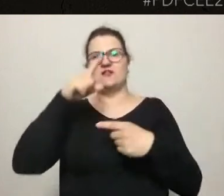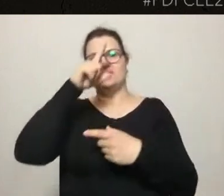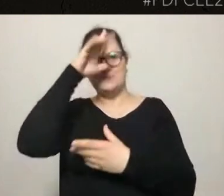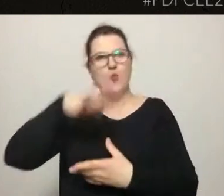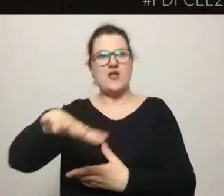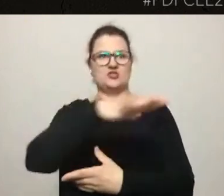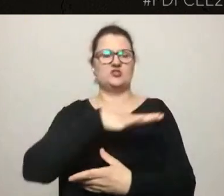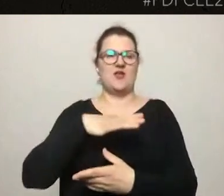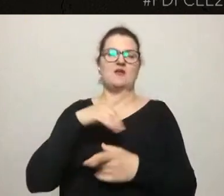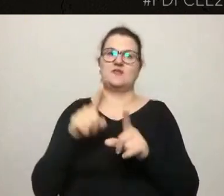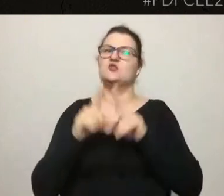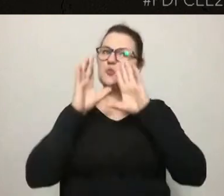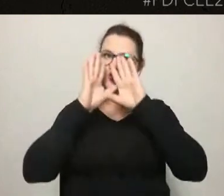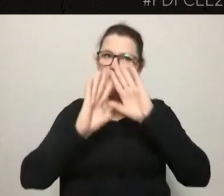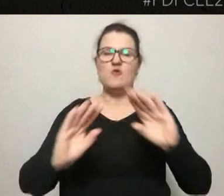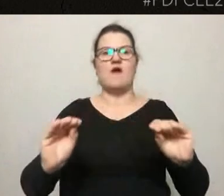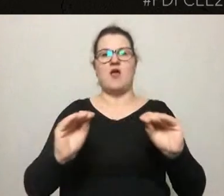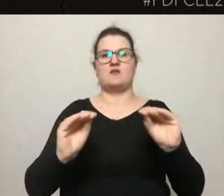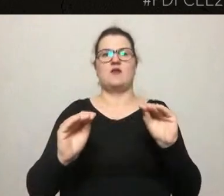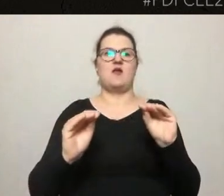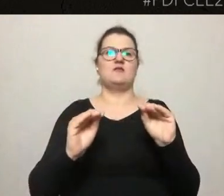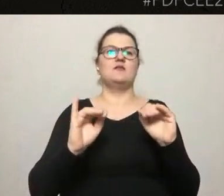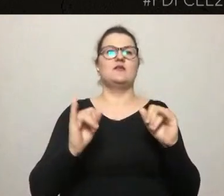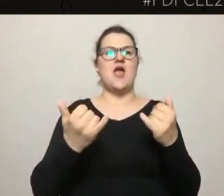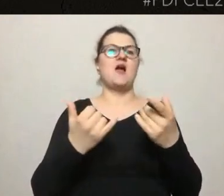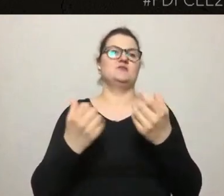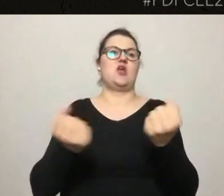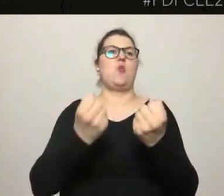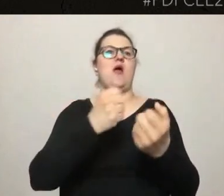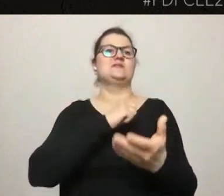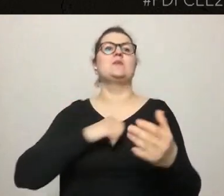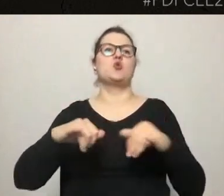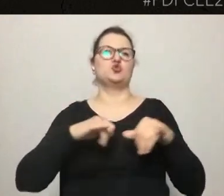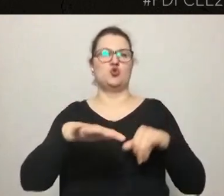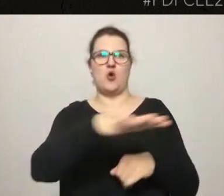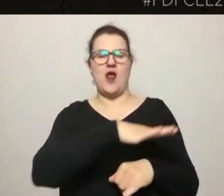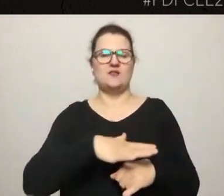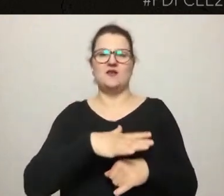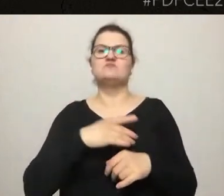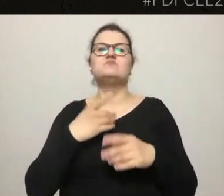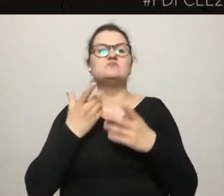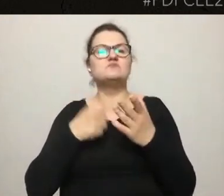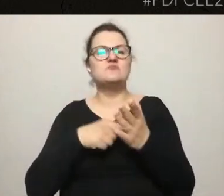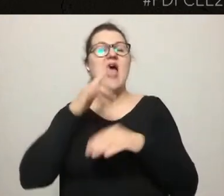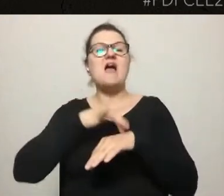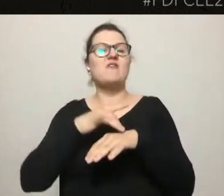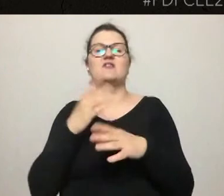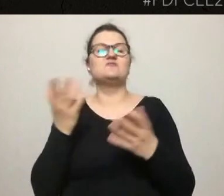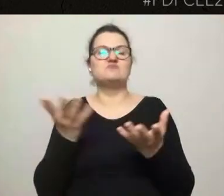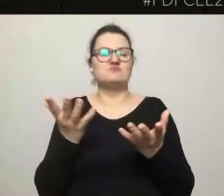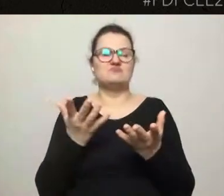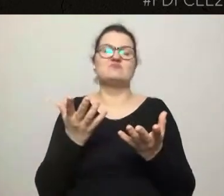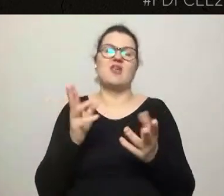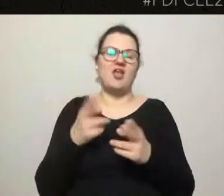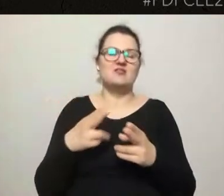tego, jak funkcjonuje lokalny samorząd, może działać tylko i wyłącznie wtedy, kiedy wykorzystujemy już istniejące sieci